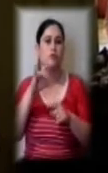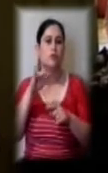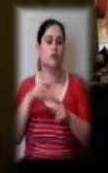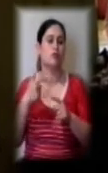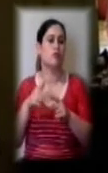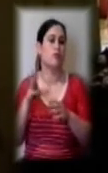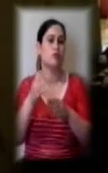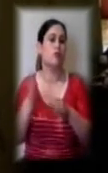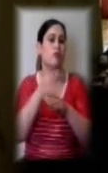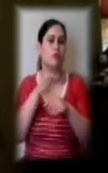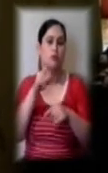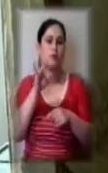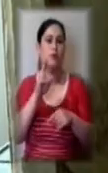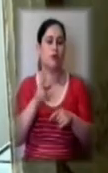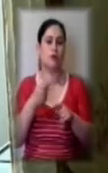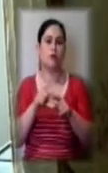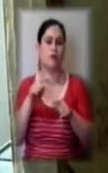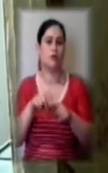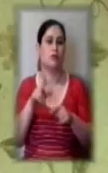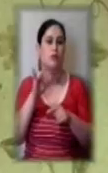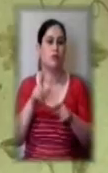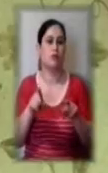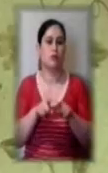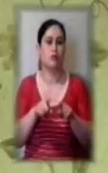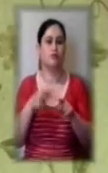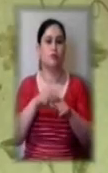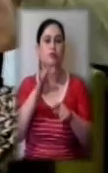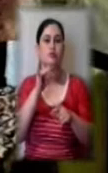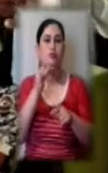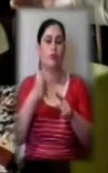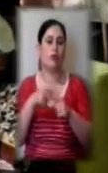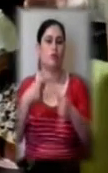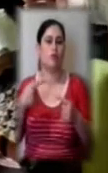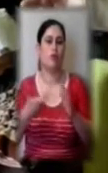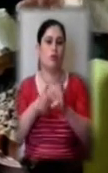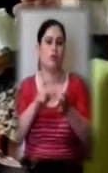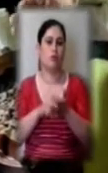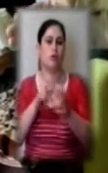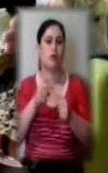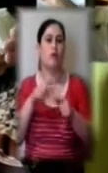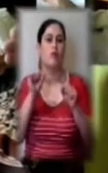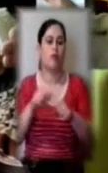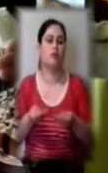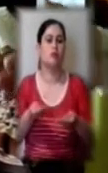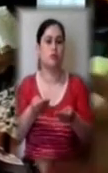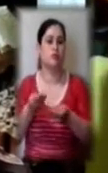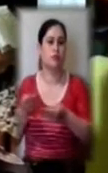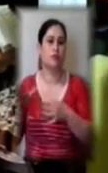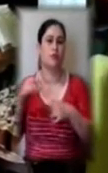і цей бік, і по цьому боці. Така ж ситуація в інших кімнатах. Як можемо підставляємо відра,